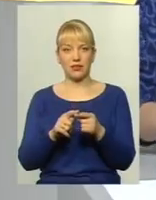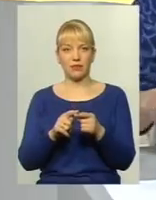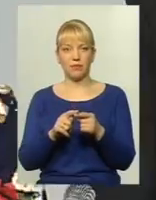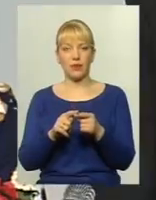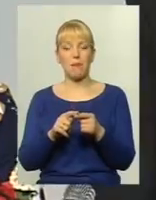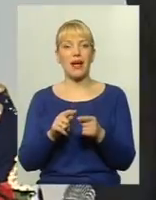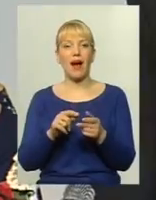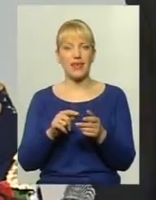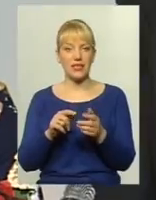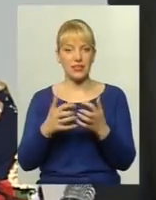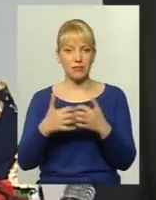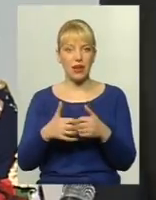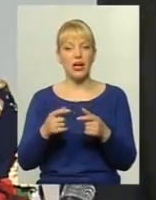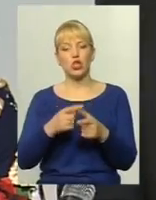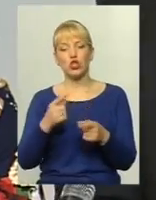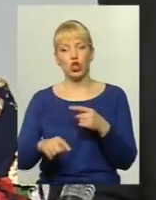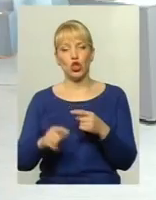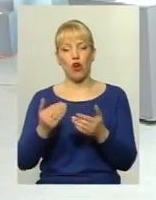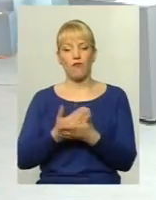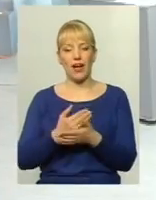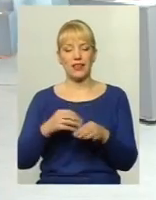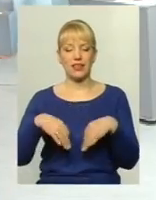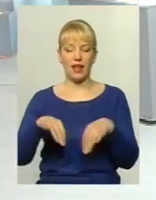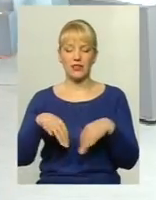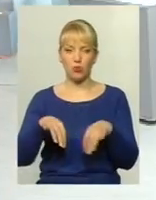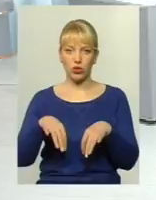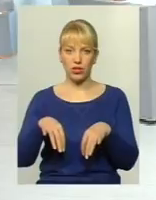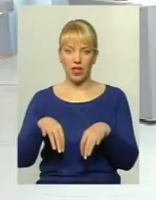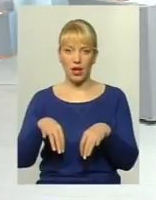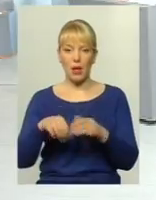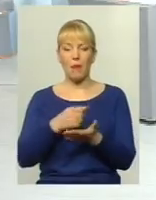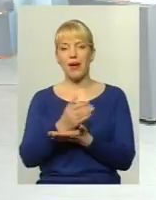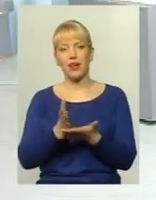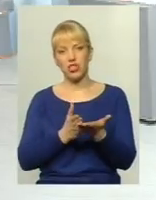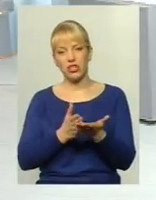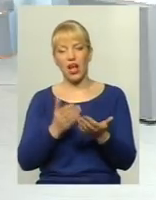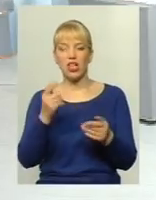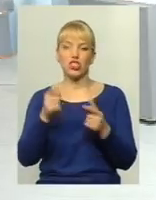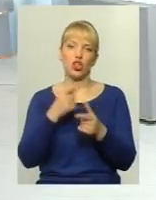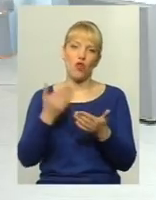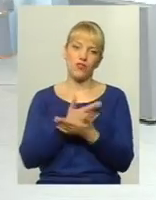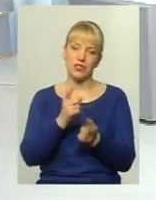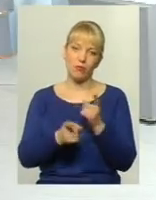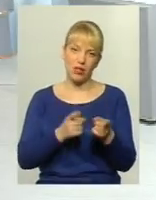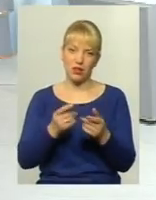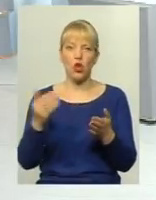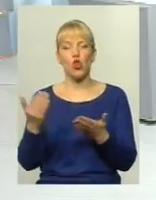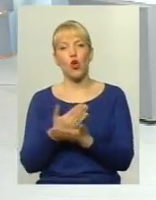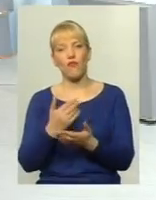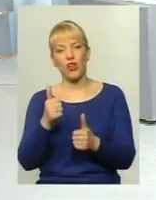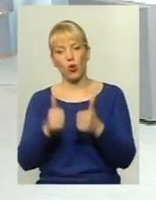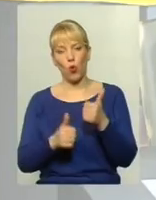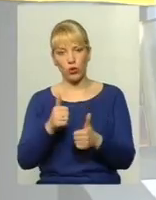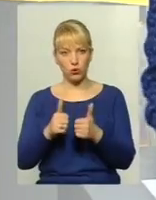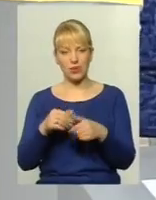чи нова транспортна мережа, нові зміни, новий конкурс дасть можливість при умові 4